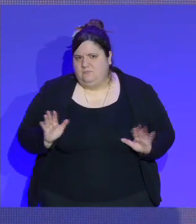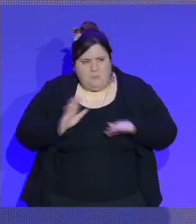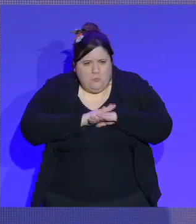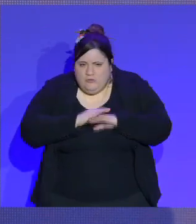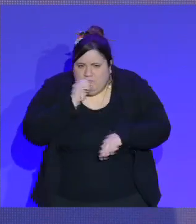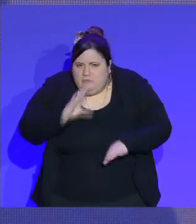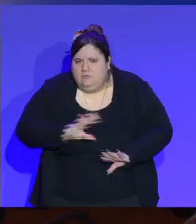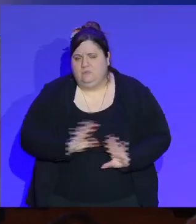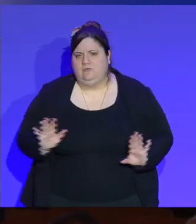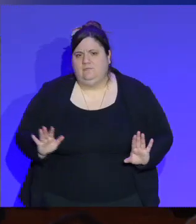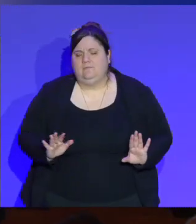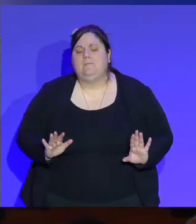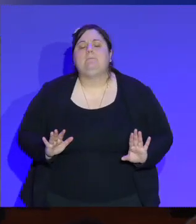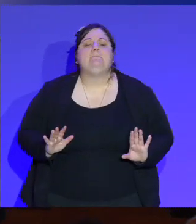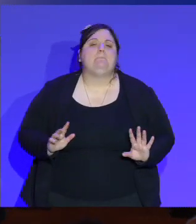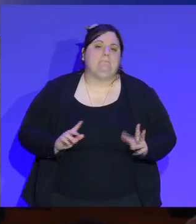question des vêtements.